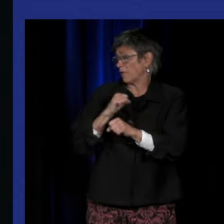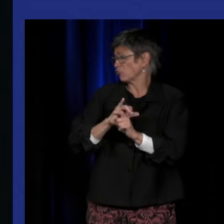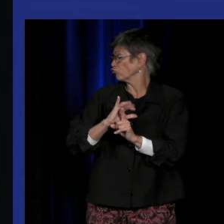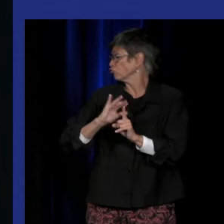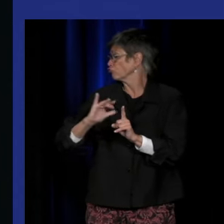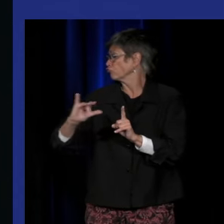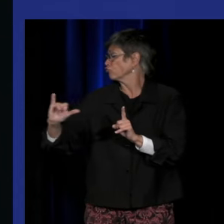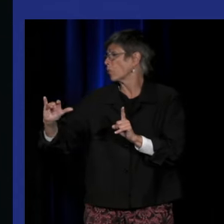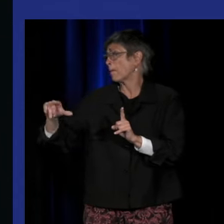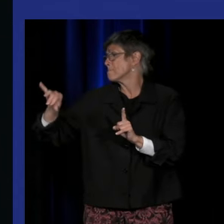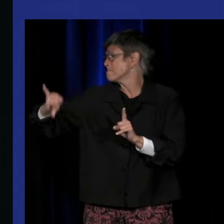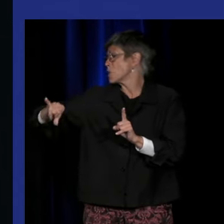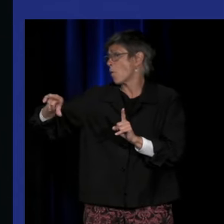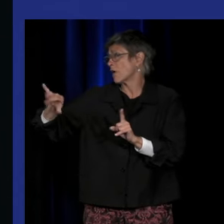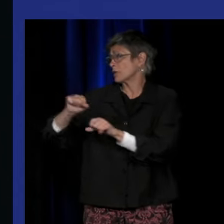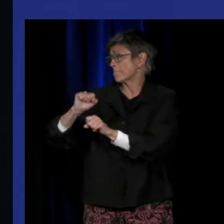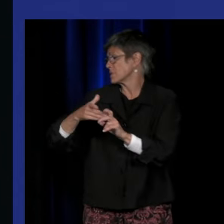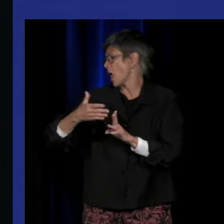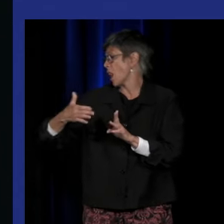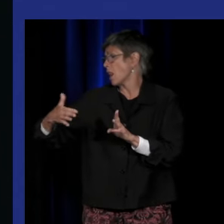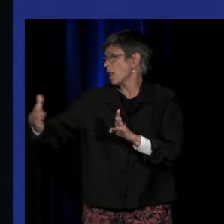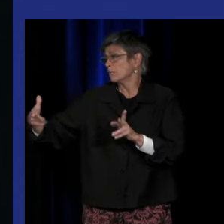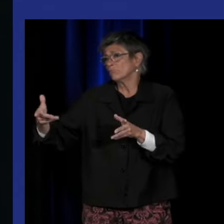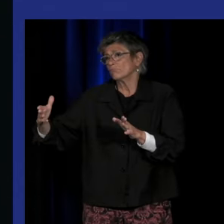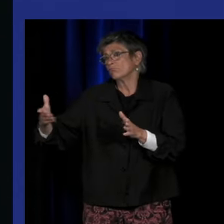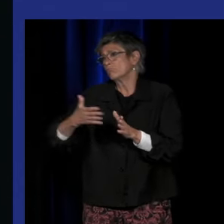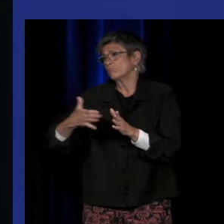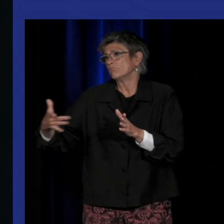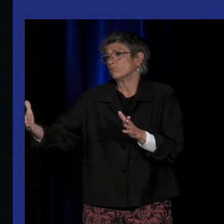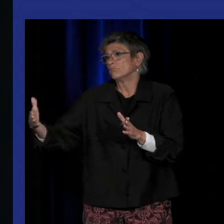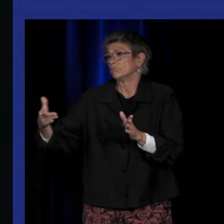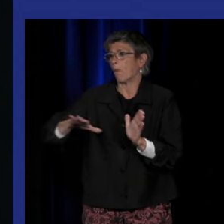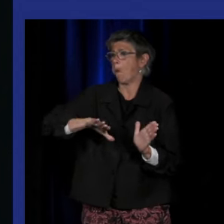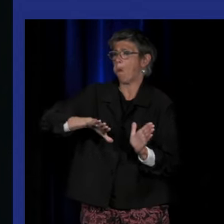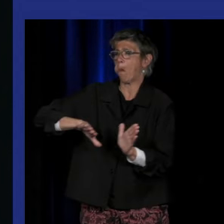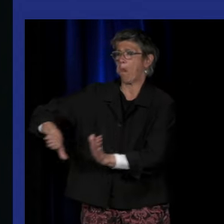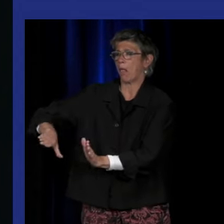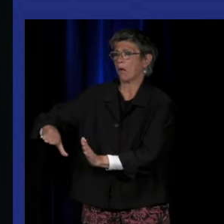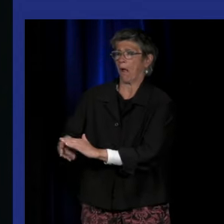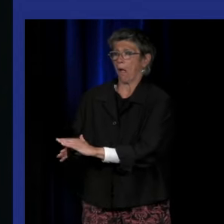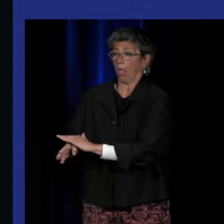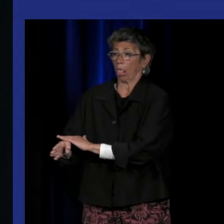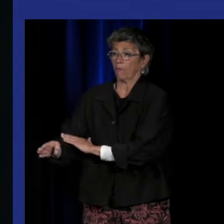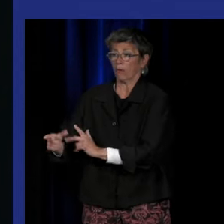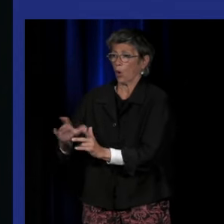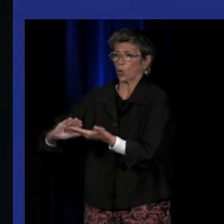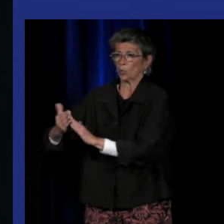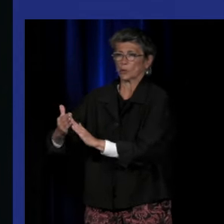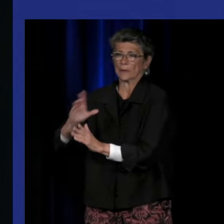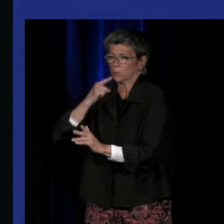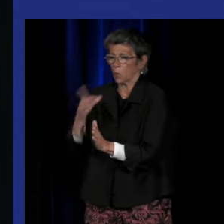moitié du 20e siècle dans un disons cantonnement en fait de cette communauté sourde qui